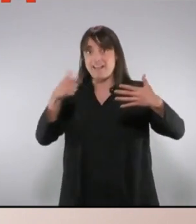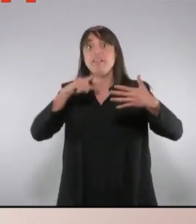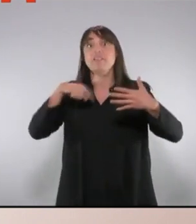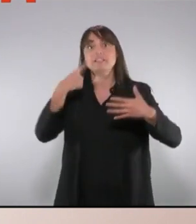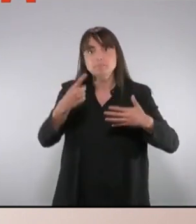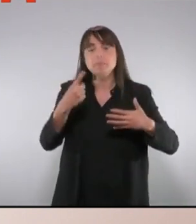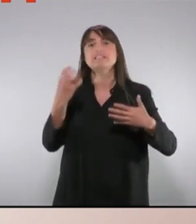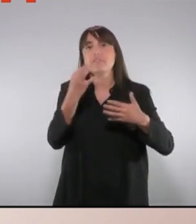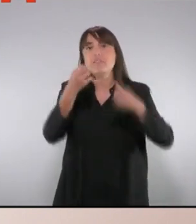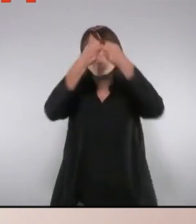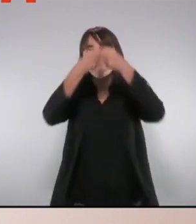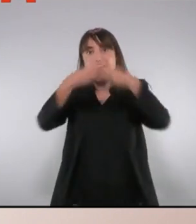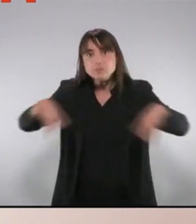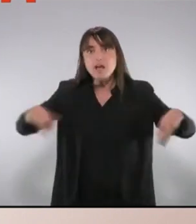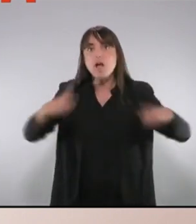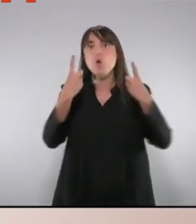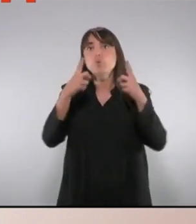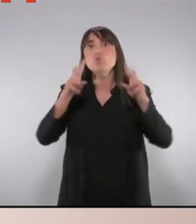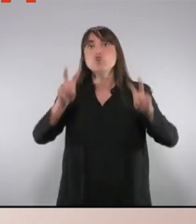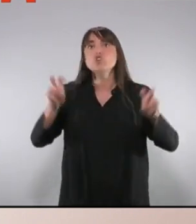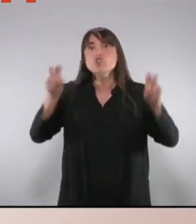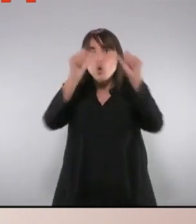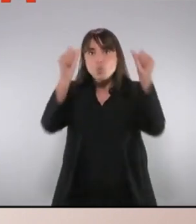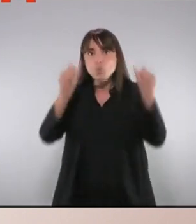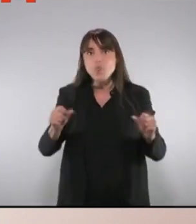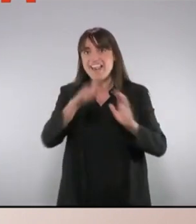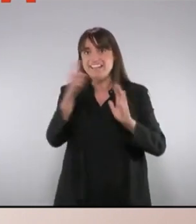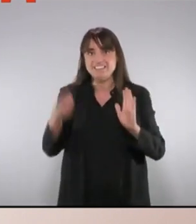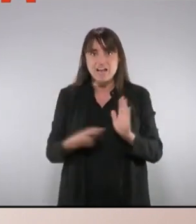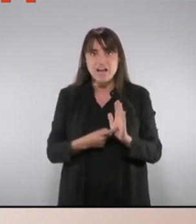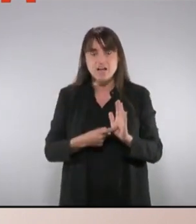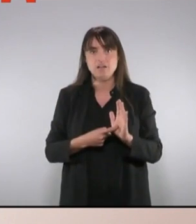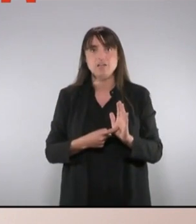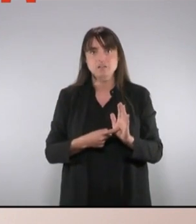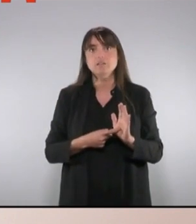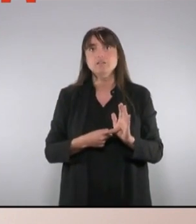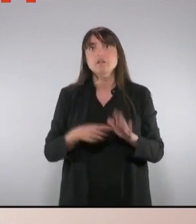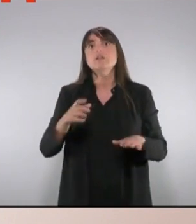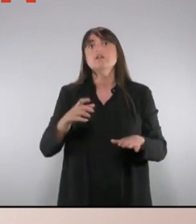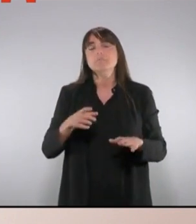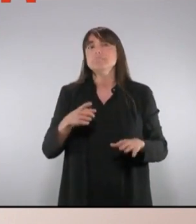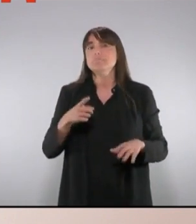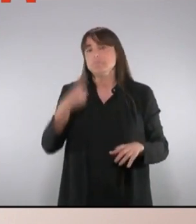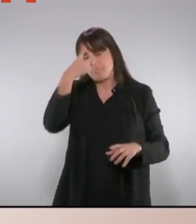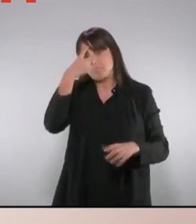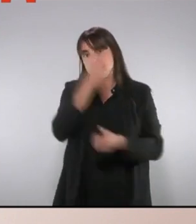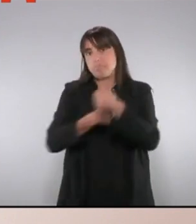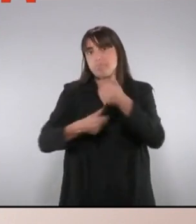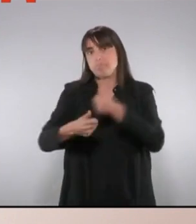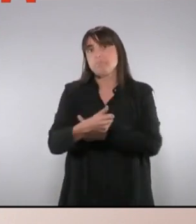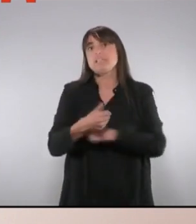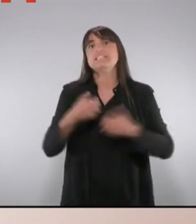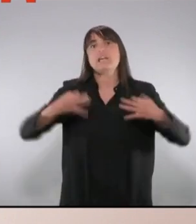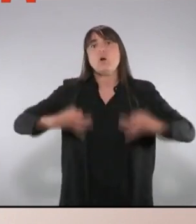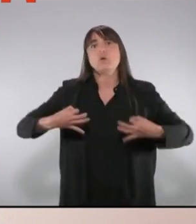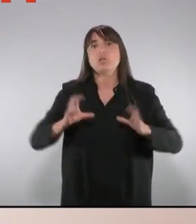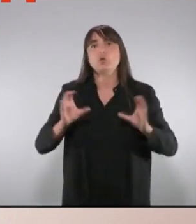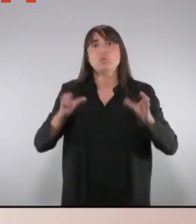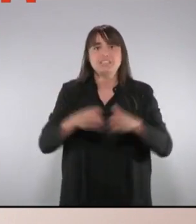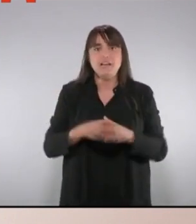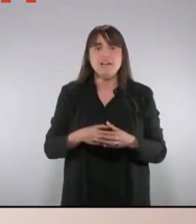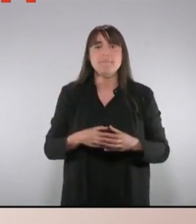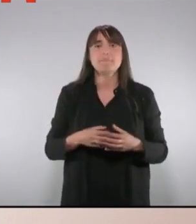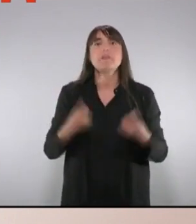desplegar un nou model integral i un nou paradigma basat en la seguretat comunitària. Creiem que cal redefinir aquest model